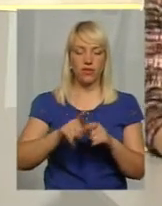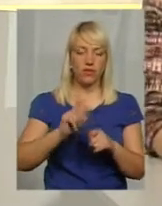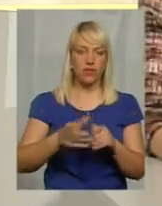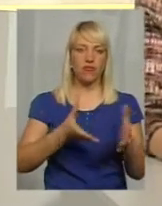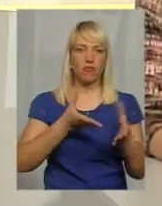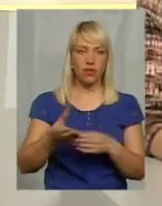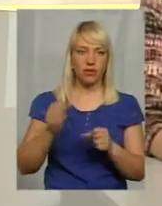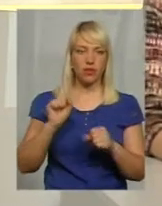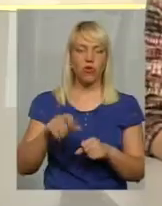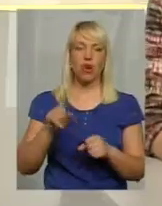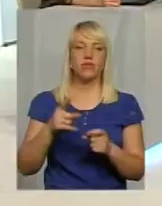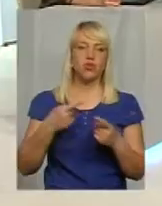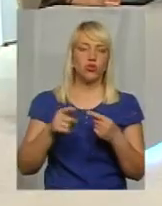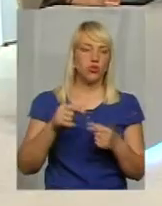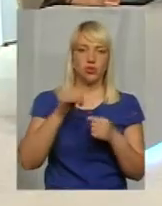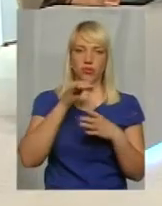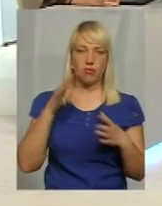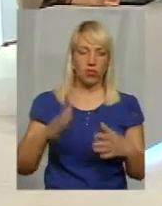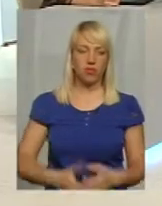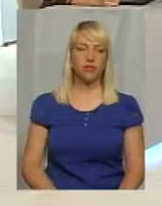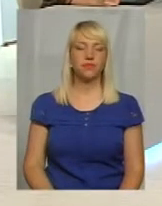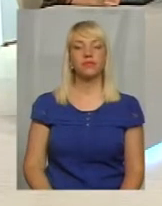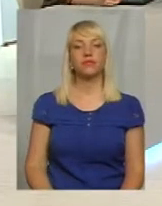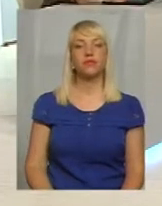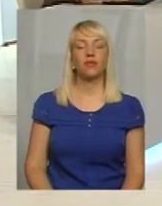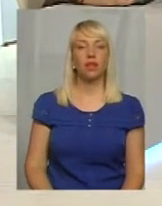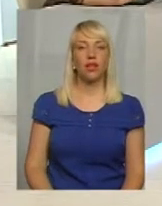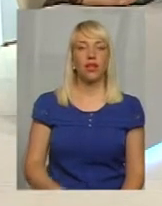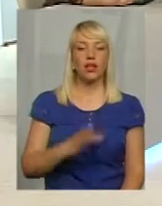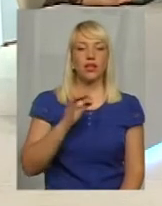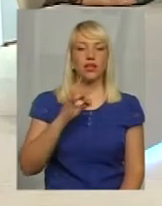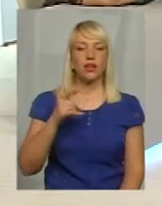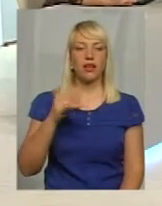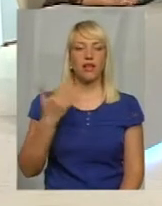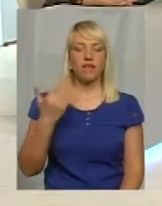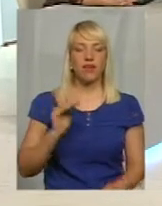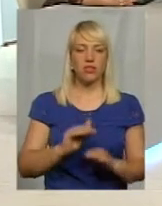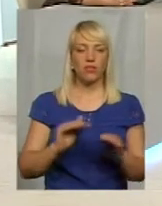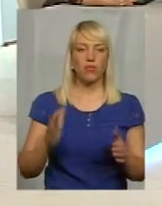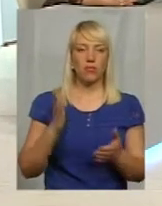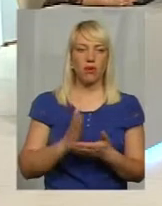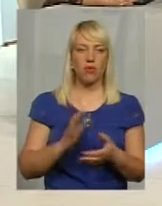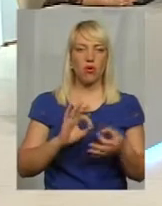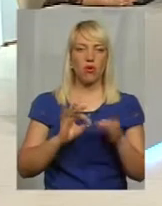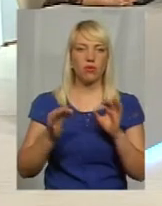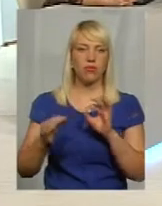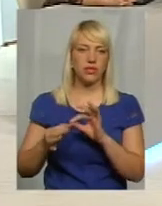все, що вже за кордон? Департаменту. Департаменту. Пан Зрію, а ваші вихованці мають олимпійські амбіції?